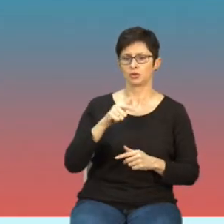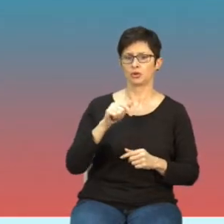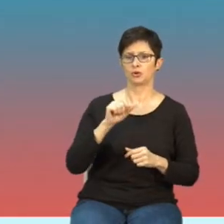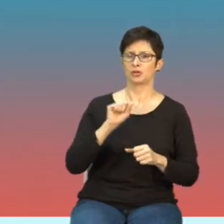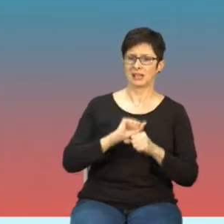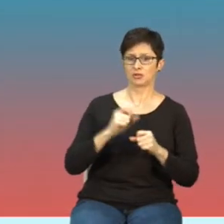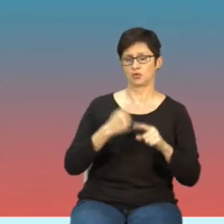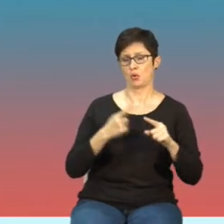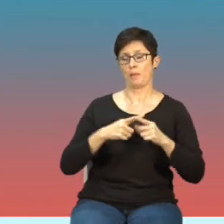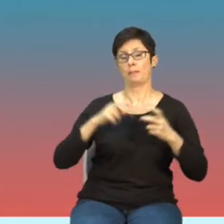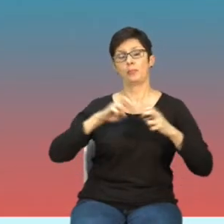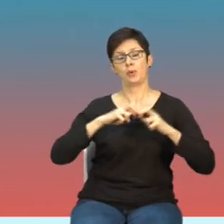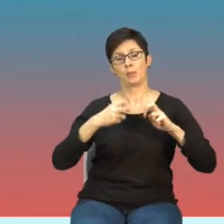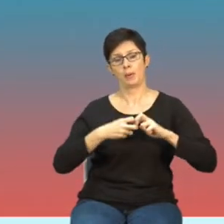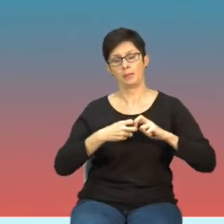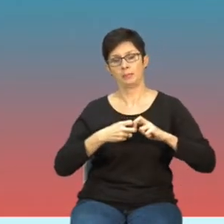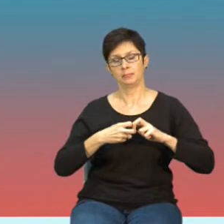schody,